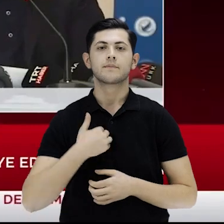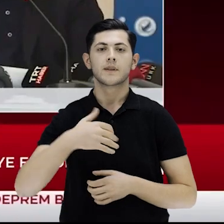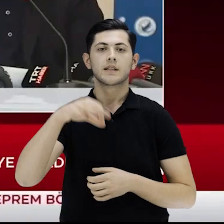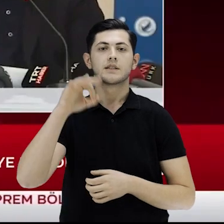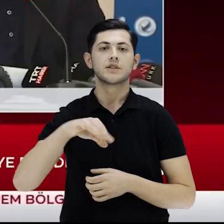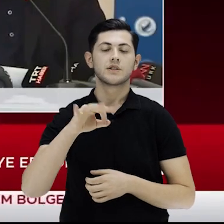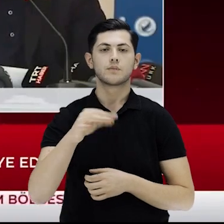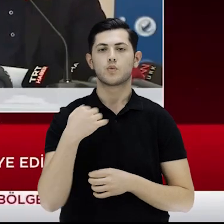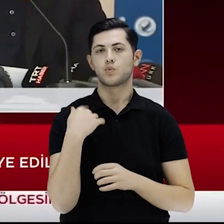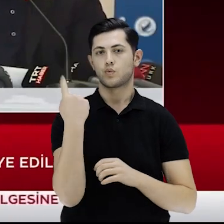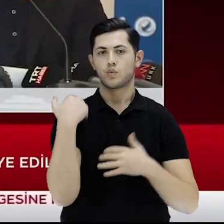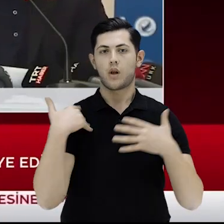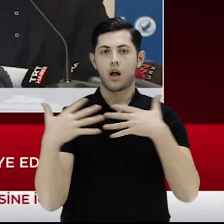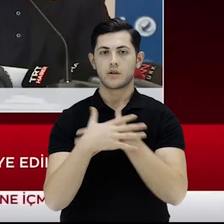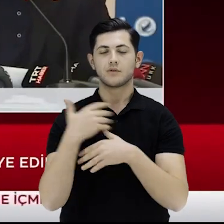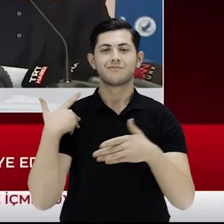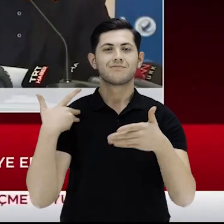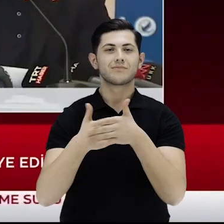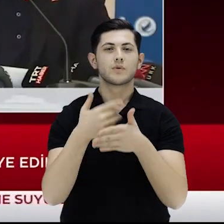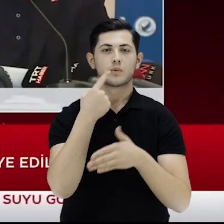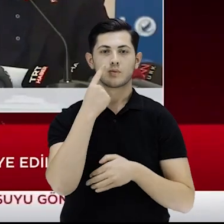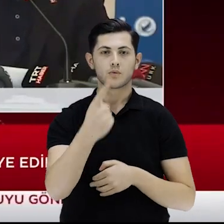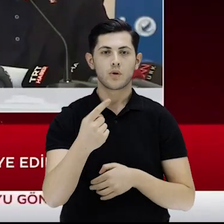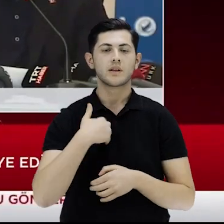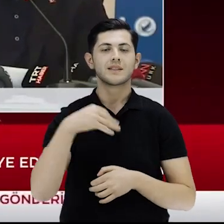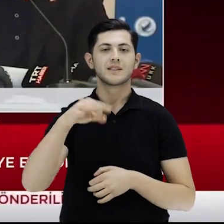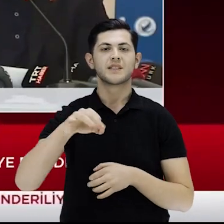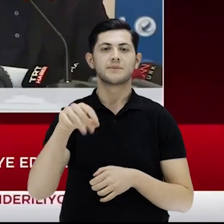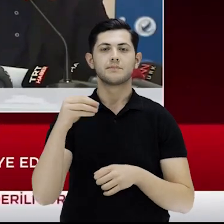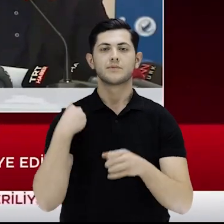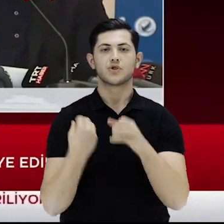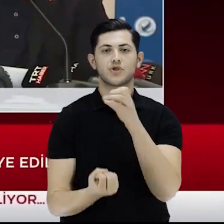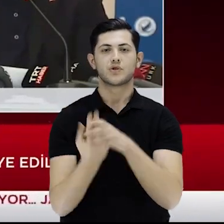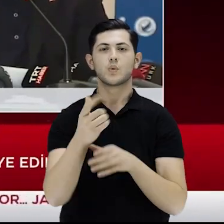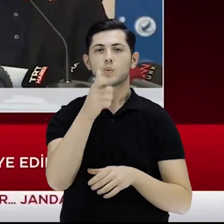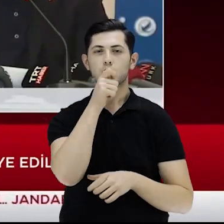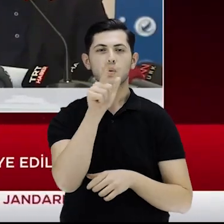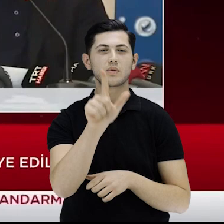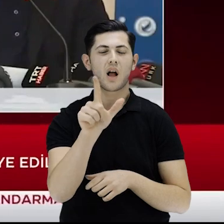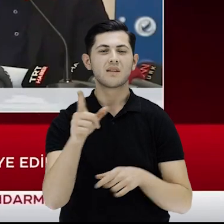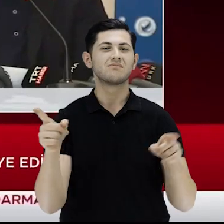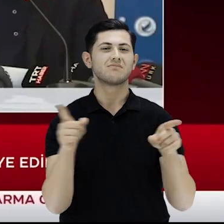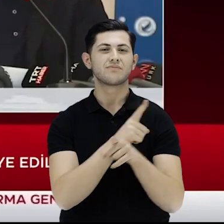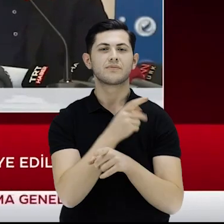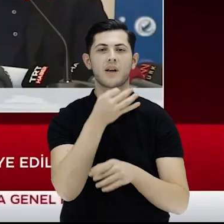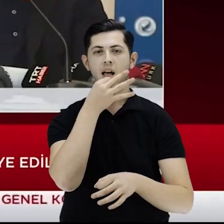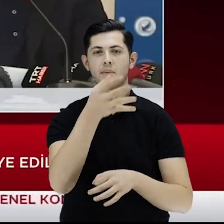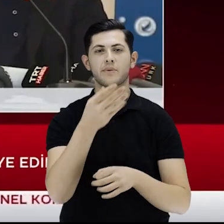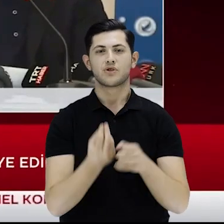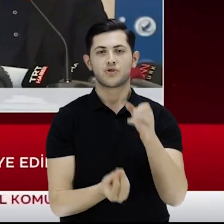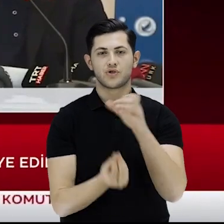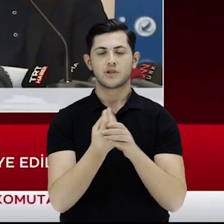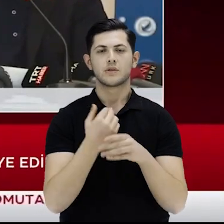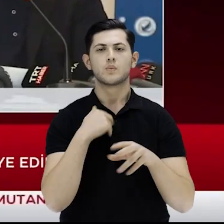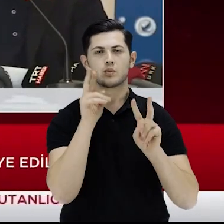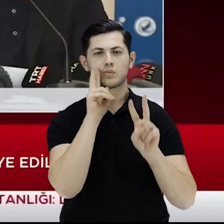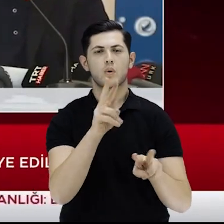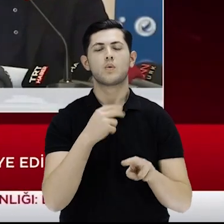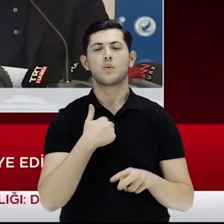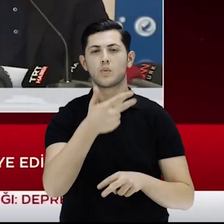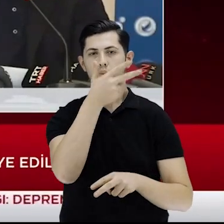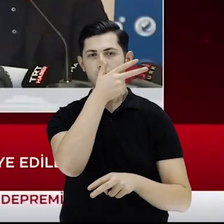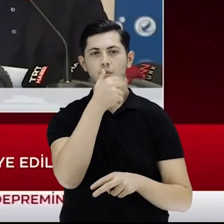Şimdi dün akşamdan itibaren böyle bir şey çıktı, Hatay'ın suya ihtiyacı var. Anlıyorum ki üzülüyoruz da.